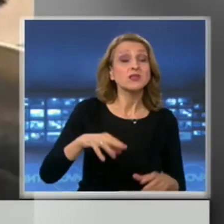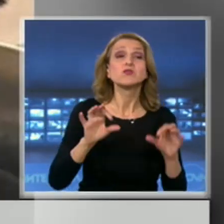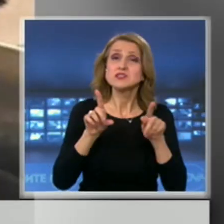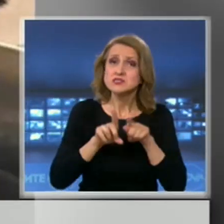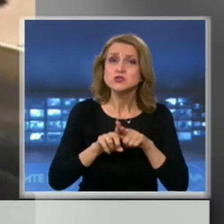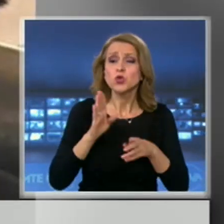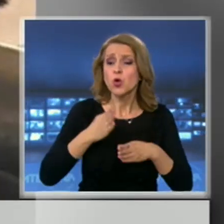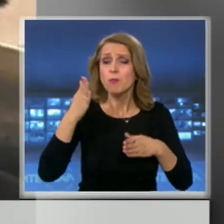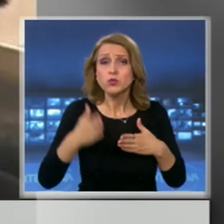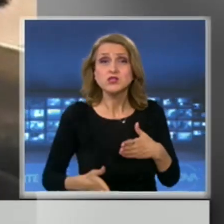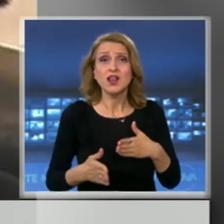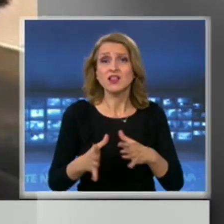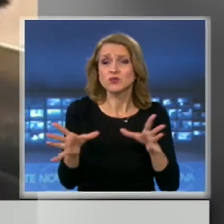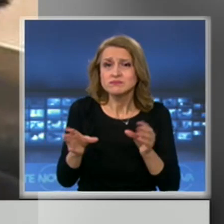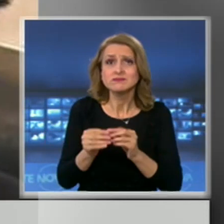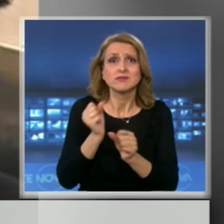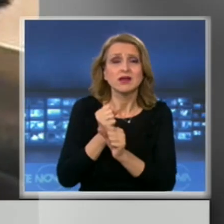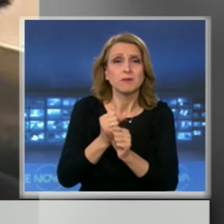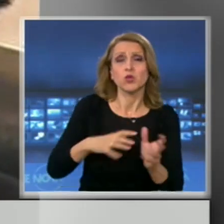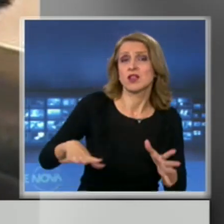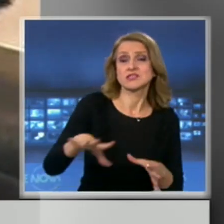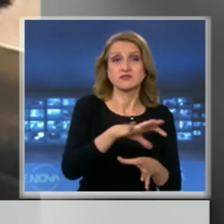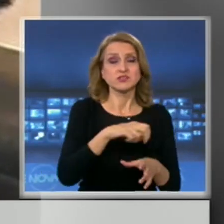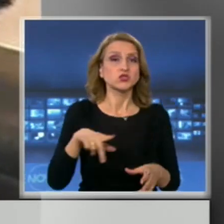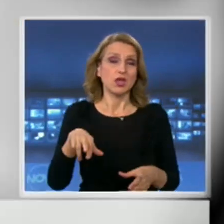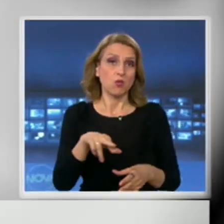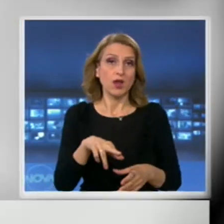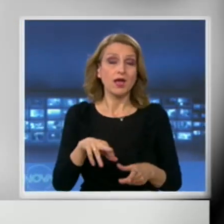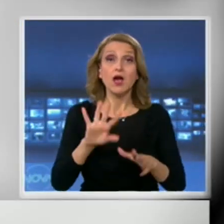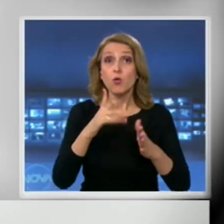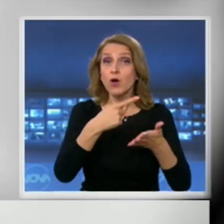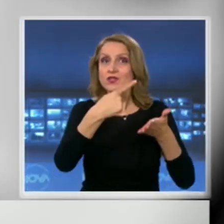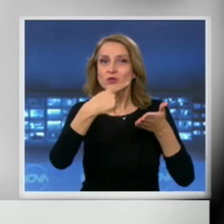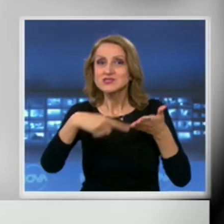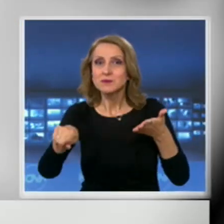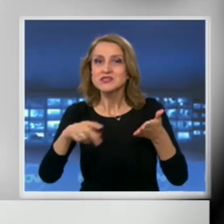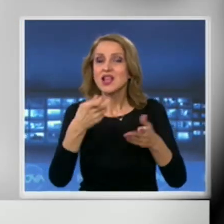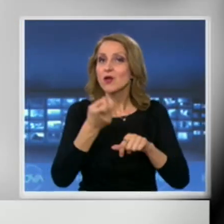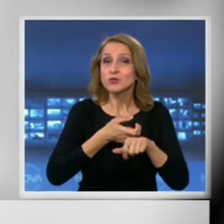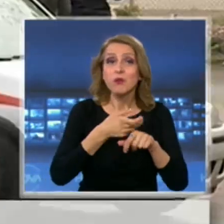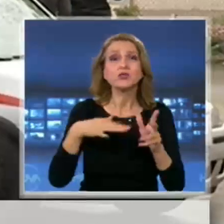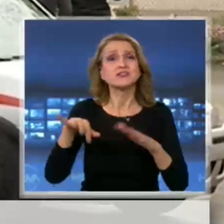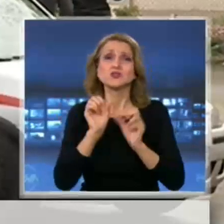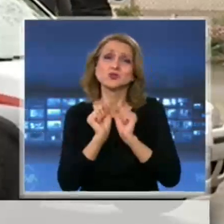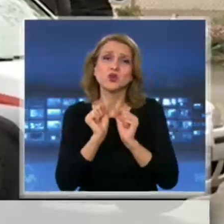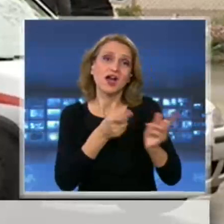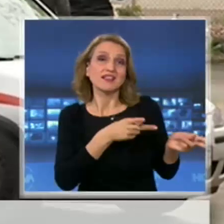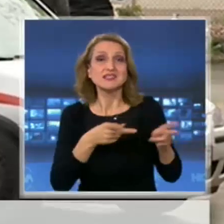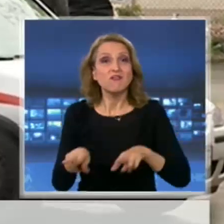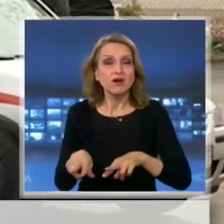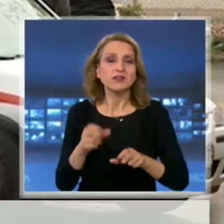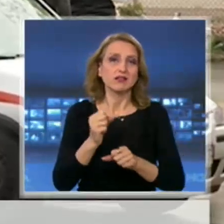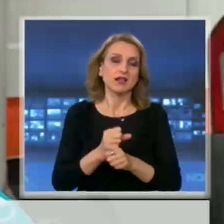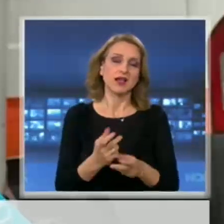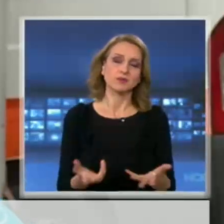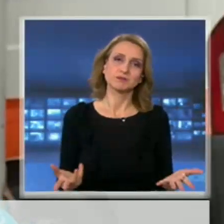до последно рамо до рамо с колегите си от спешна помощ. А след новината, че е изписана от болницата, са е чакали и да се върне на работа.